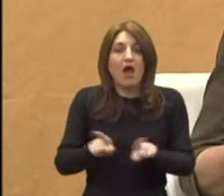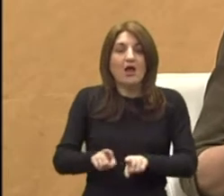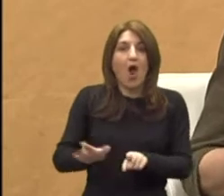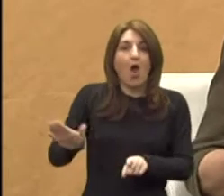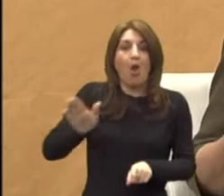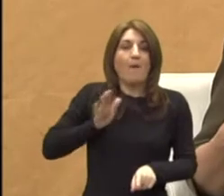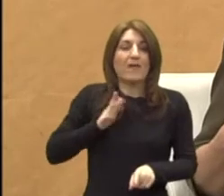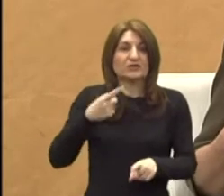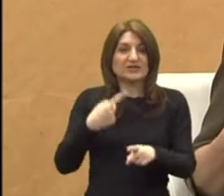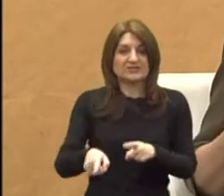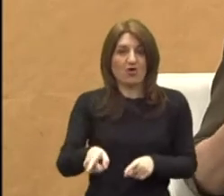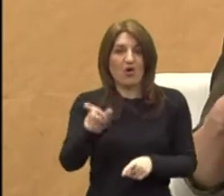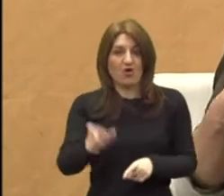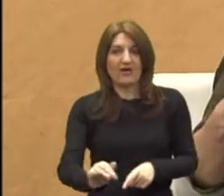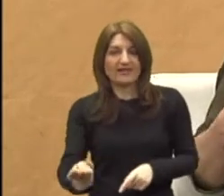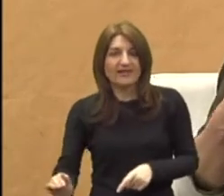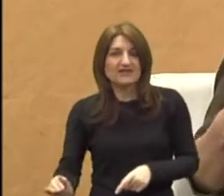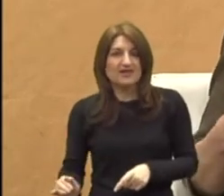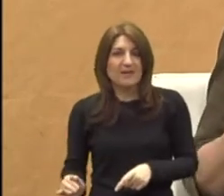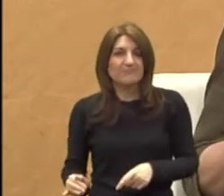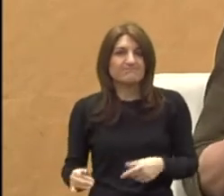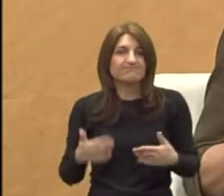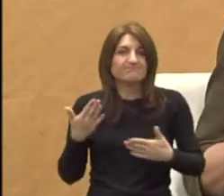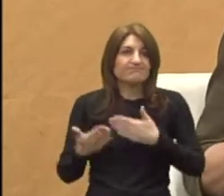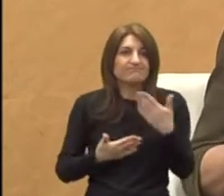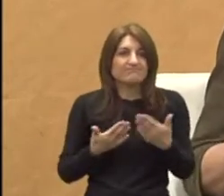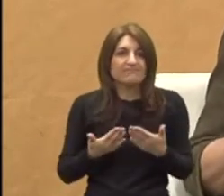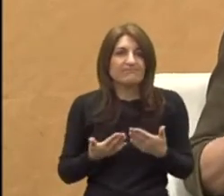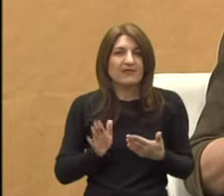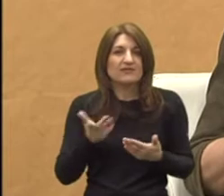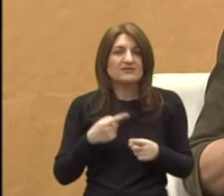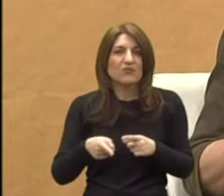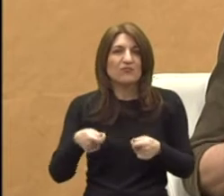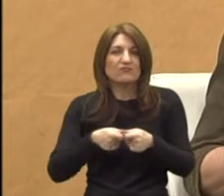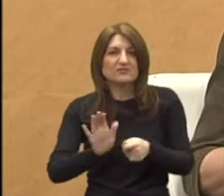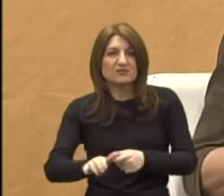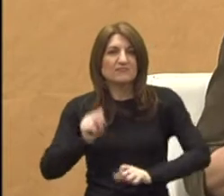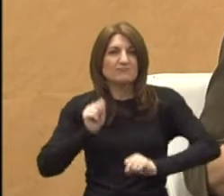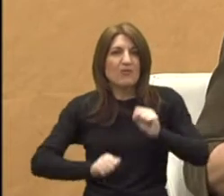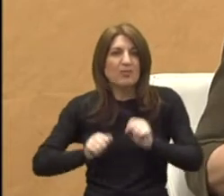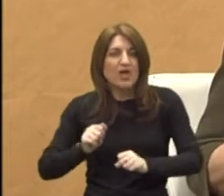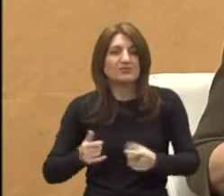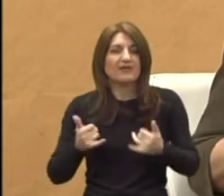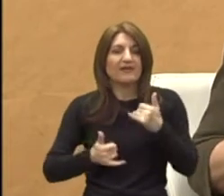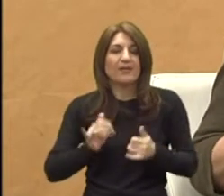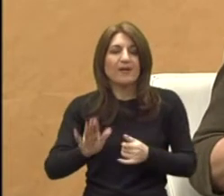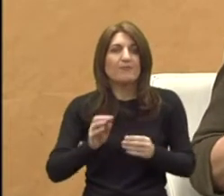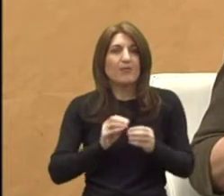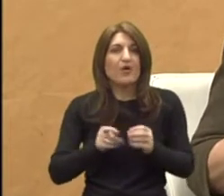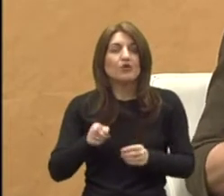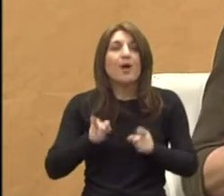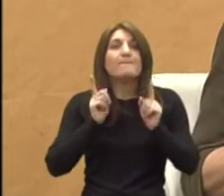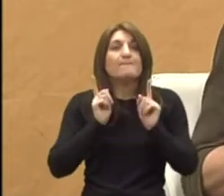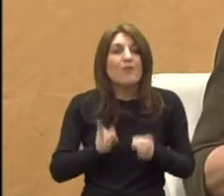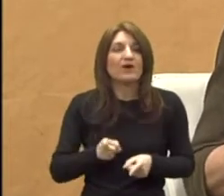situaciju koja će mu fiksirati neko njegovo ponašanje ili neki njegov problem. Dakle, to mi moramo